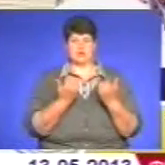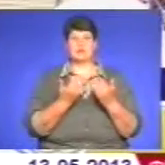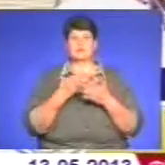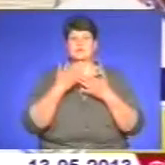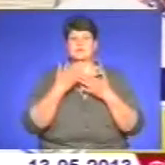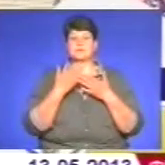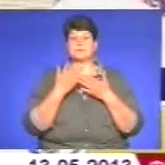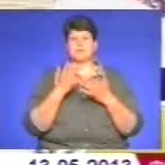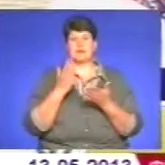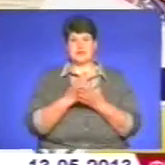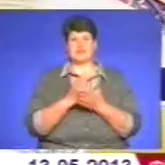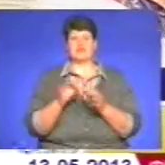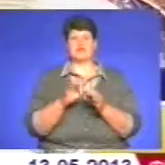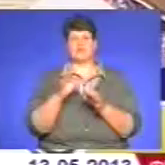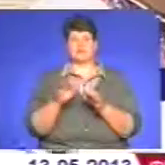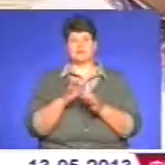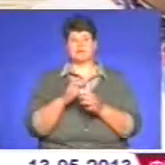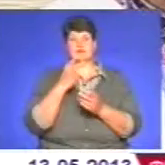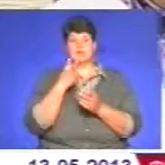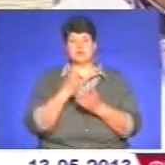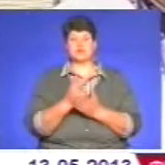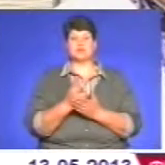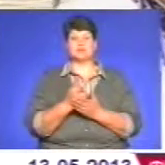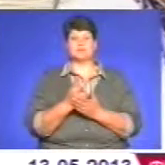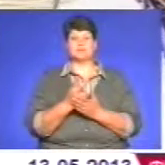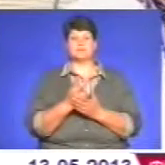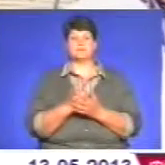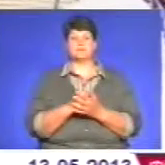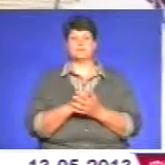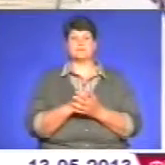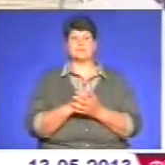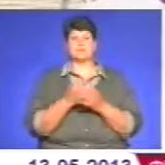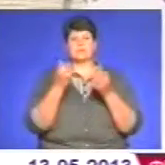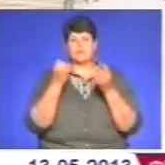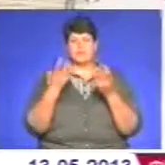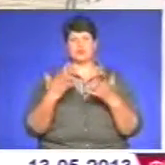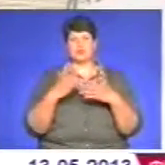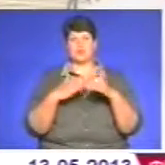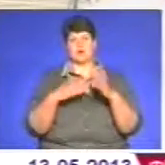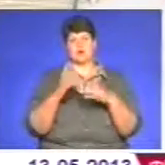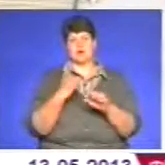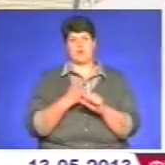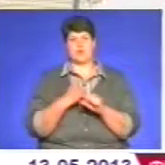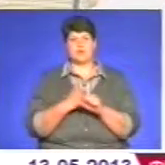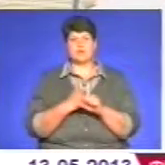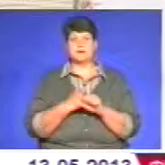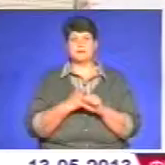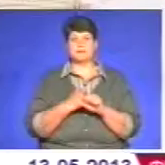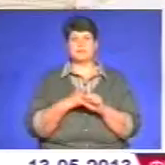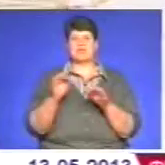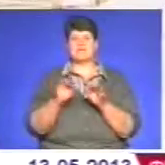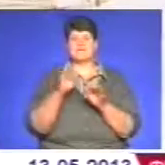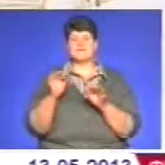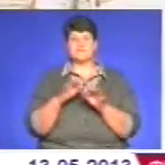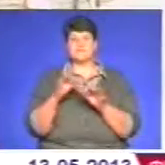сьогодні ви бачите вишивку, ви йдете і бачите чисто ручну роботу, вишивка,